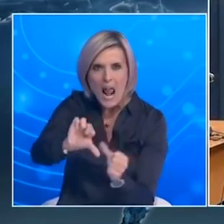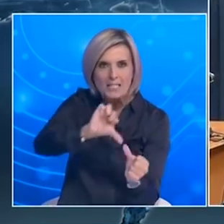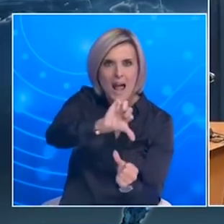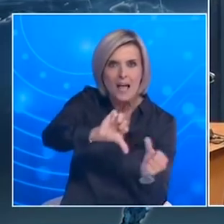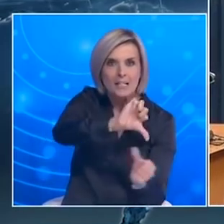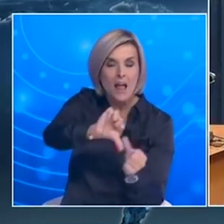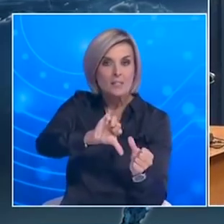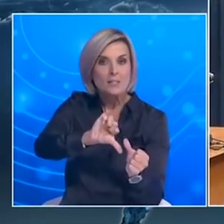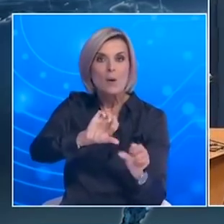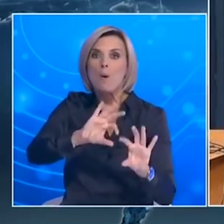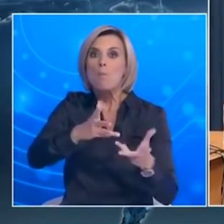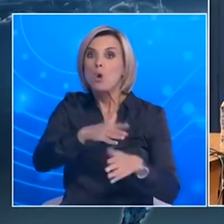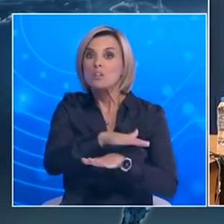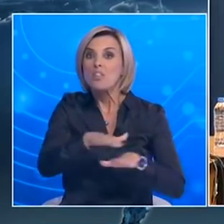κύκλο του